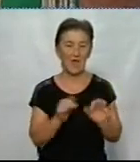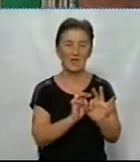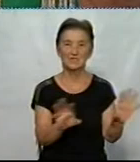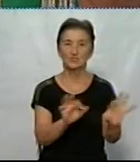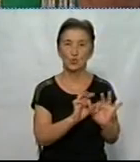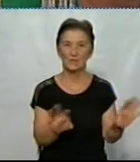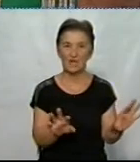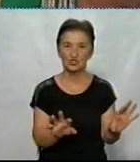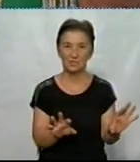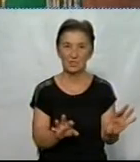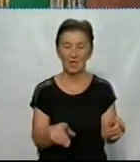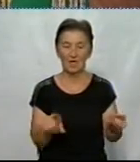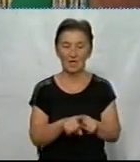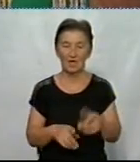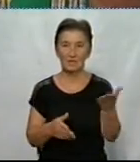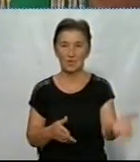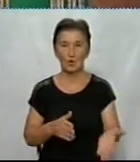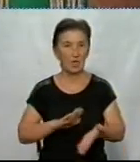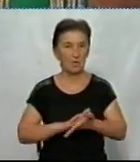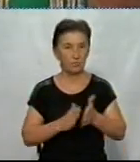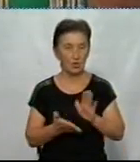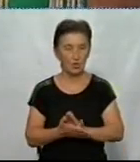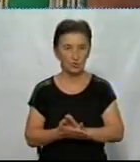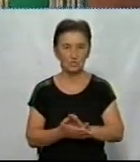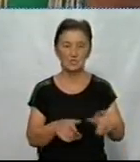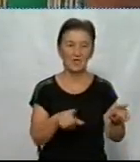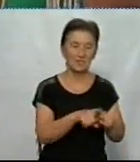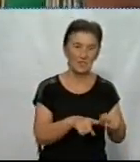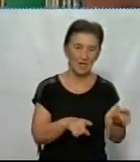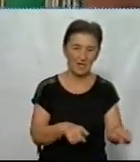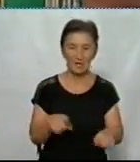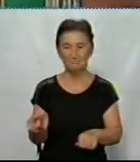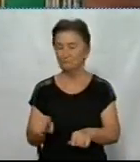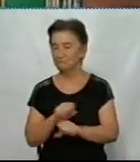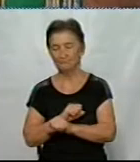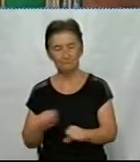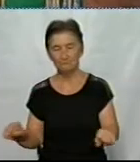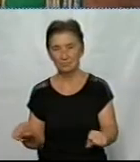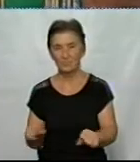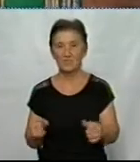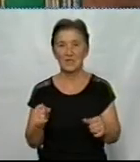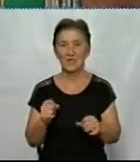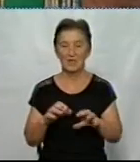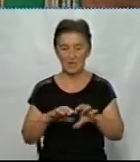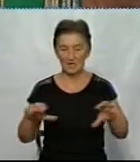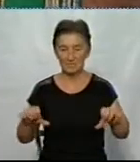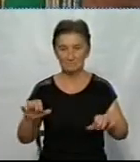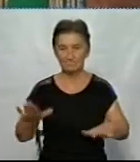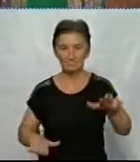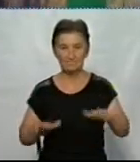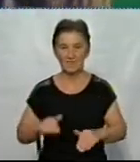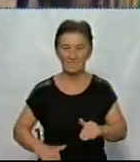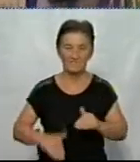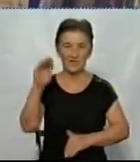Ось таке положення гир зараховується. Ось таке чи таке тримання не зараховується. Гирі мають бути вищі ключиці.